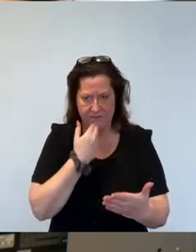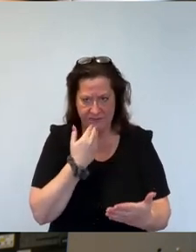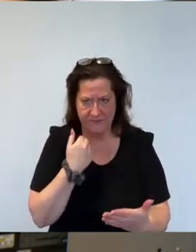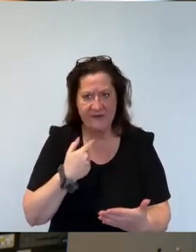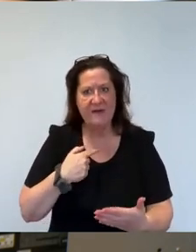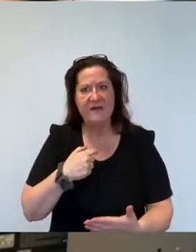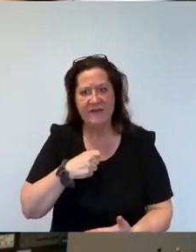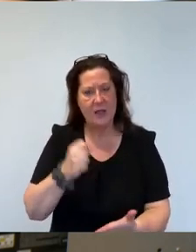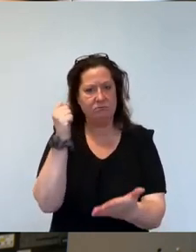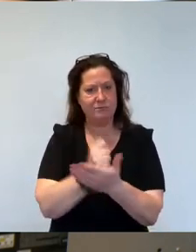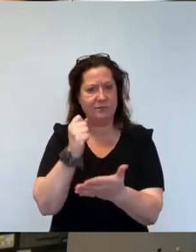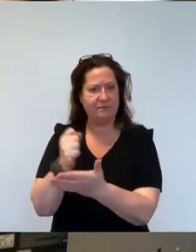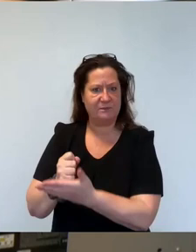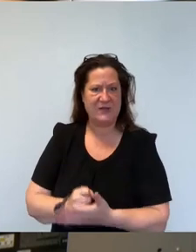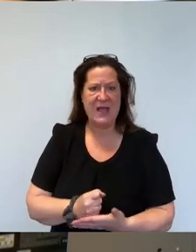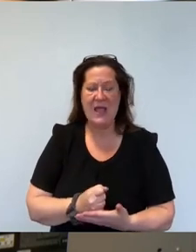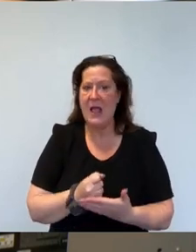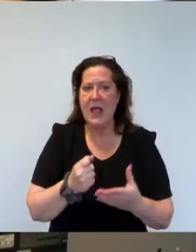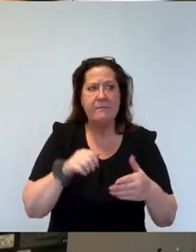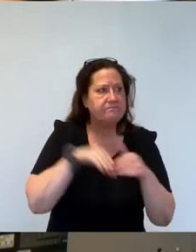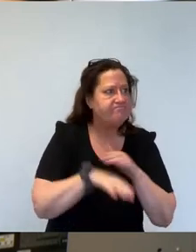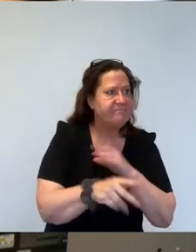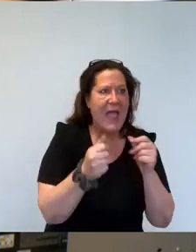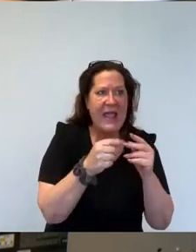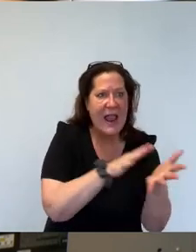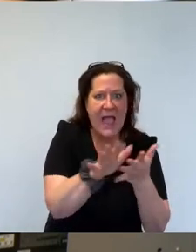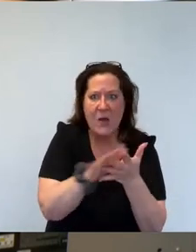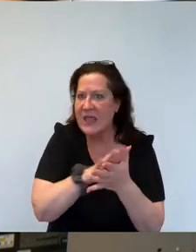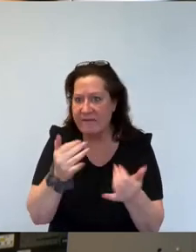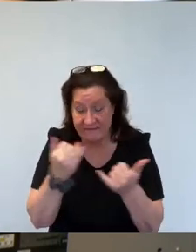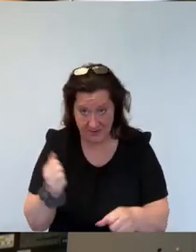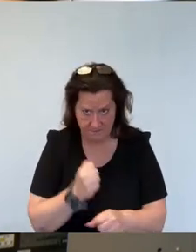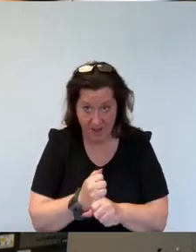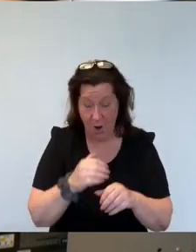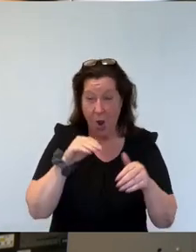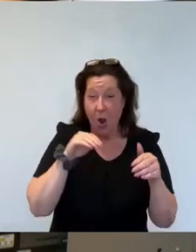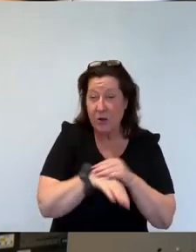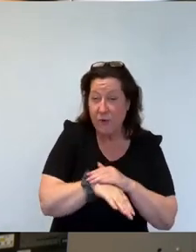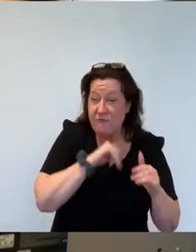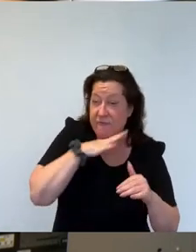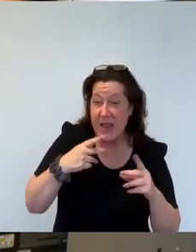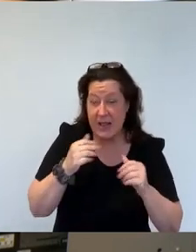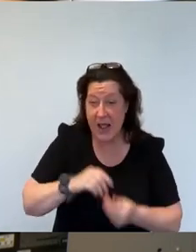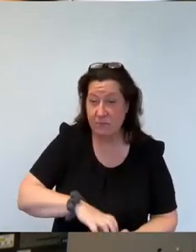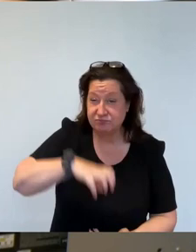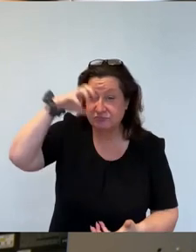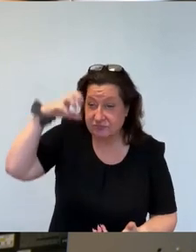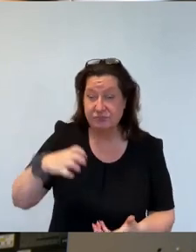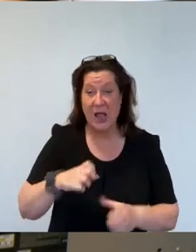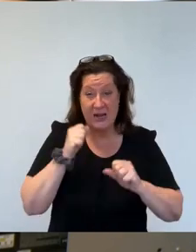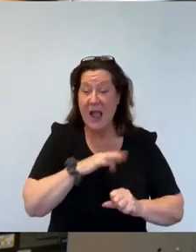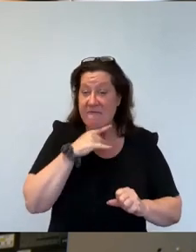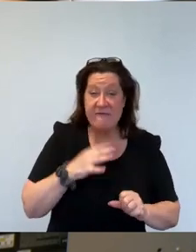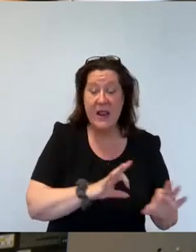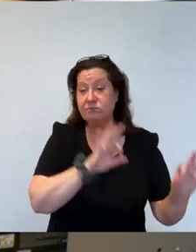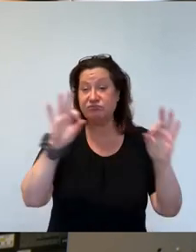die Geflüchteten ihr Geld hin ausgeben und dass die Geflüchteten auch so viel Geld bekommen, dass sie noch dicke was überhaben, um das ins Herkunftsland zu